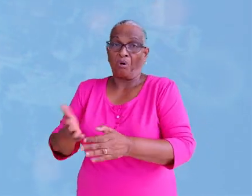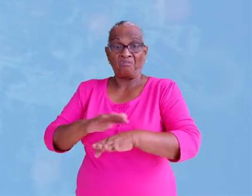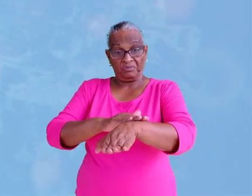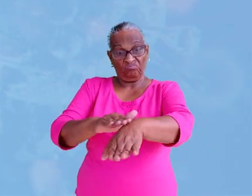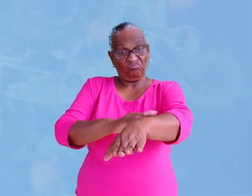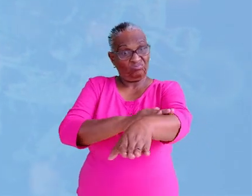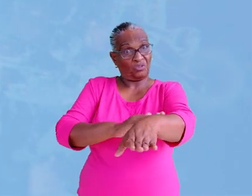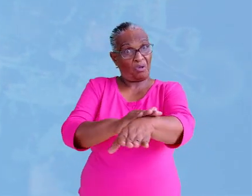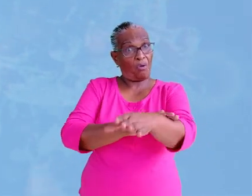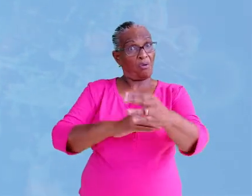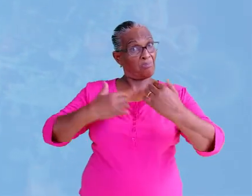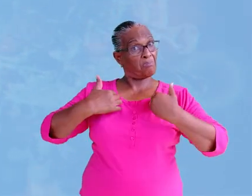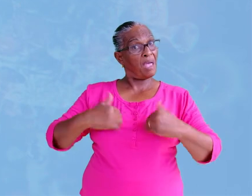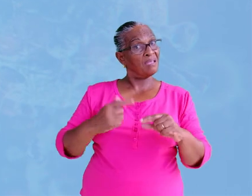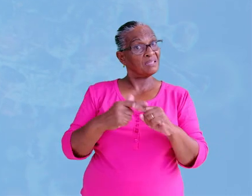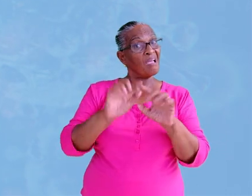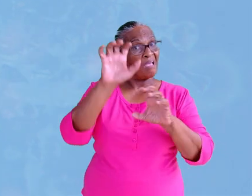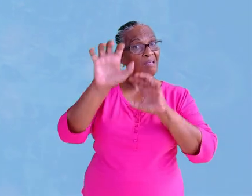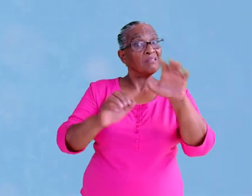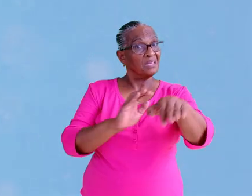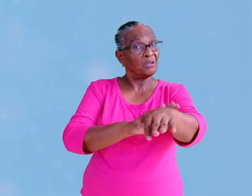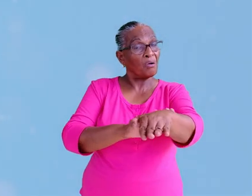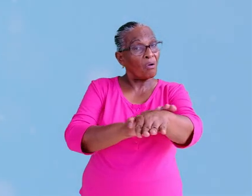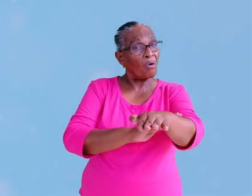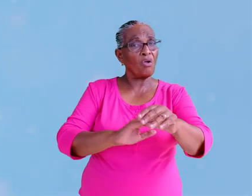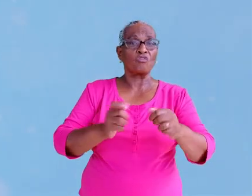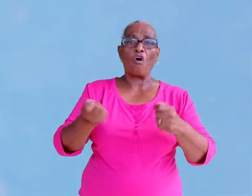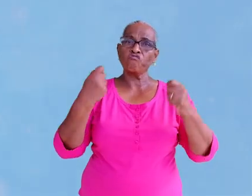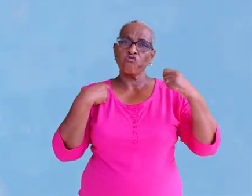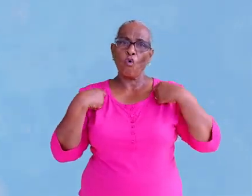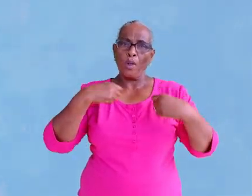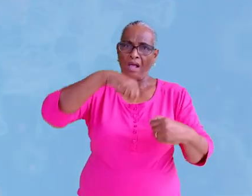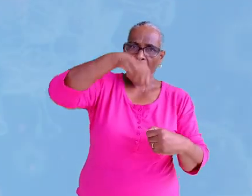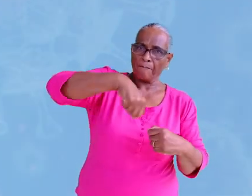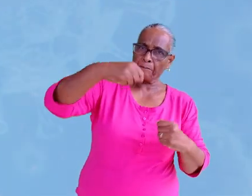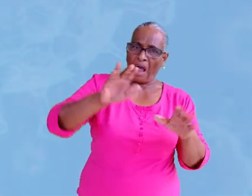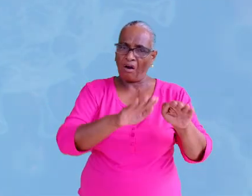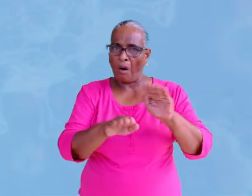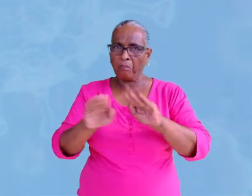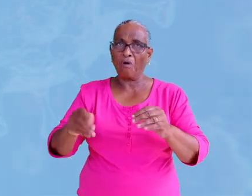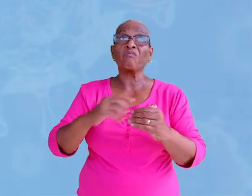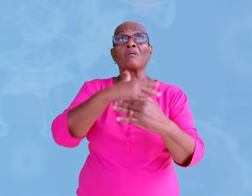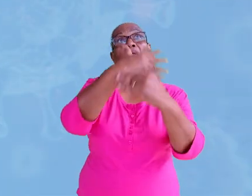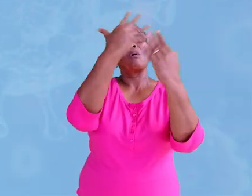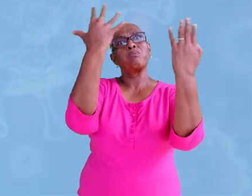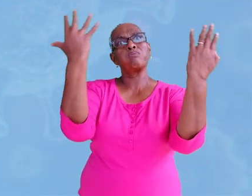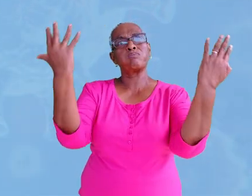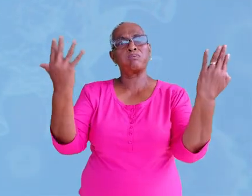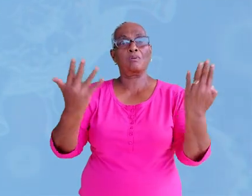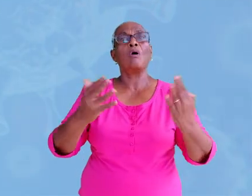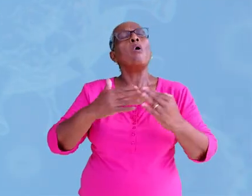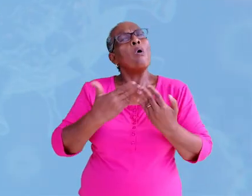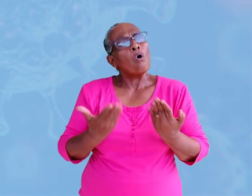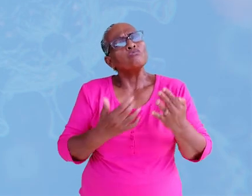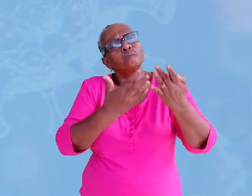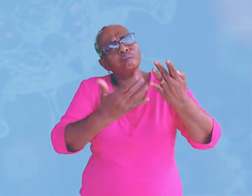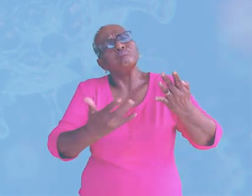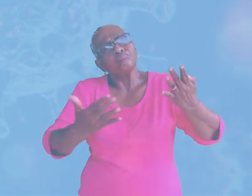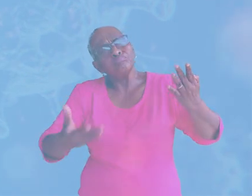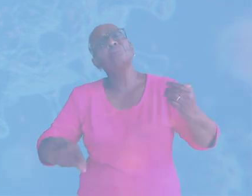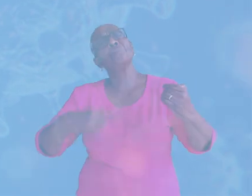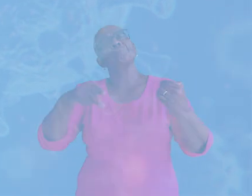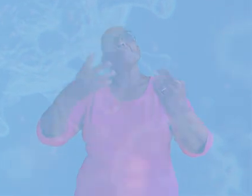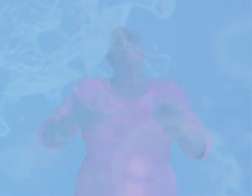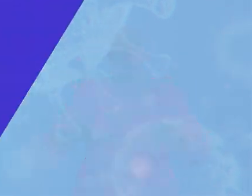op de huid van mens en dier, op de verpakking van spullen, in de lucht en zo